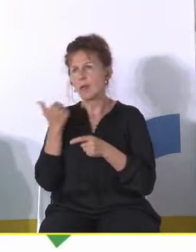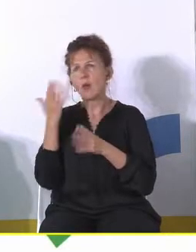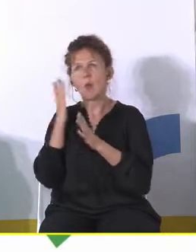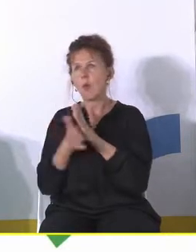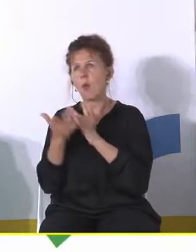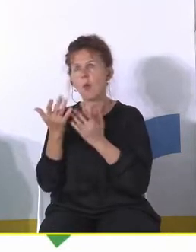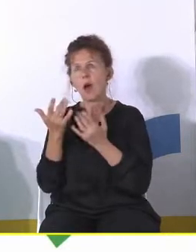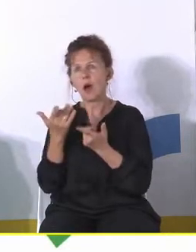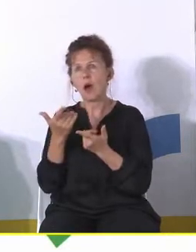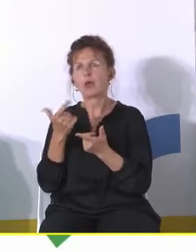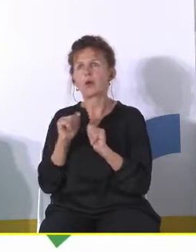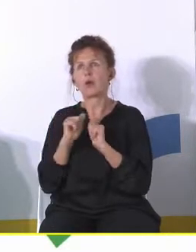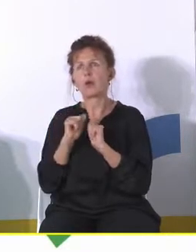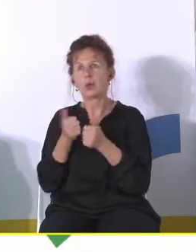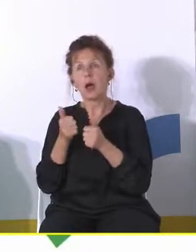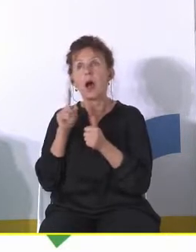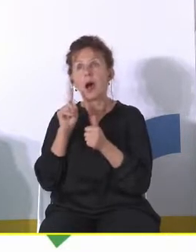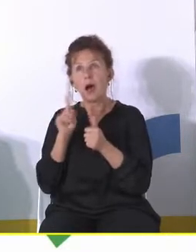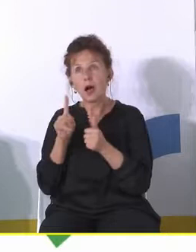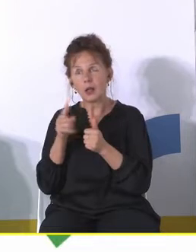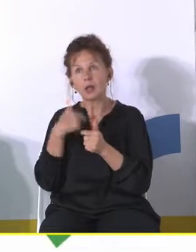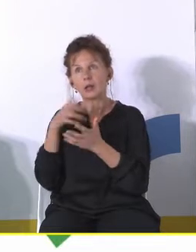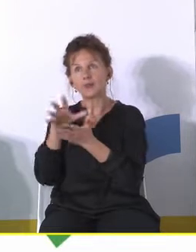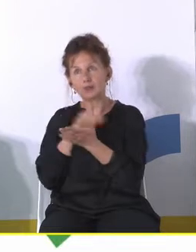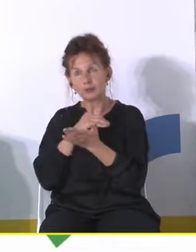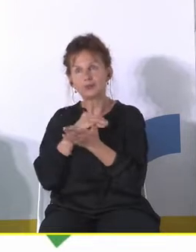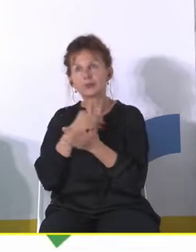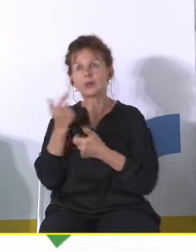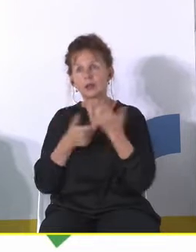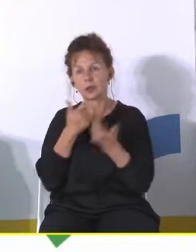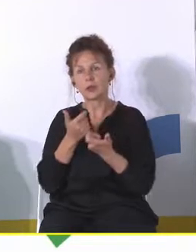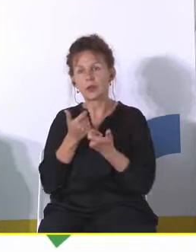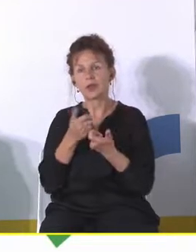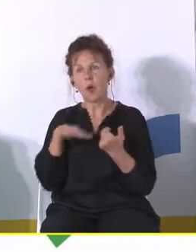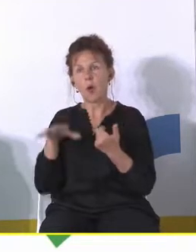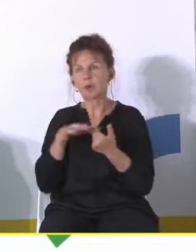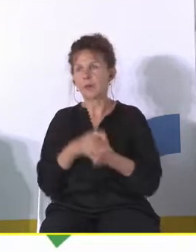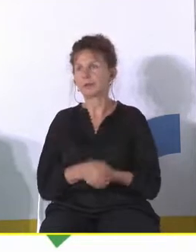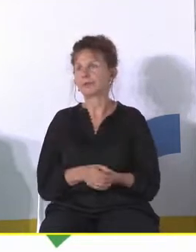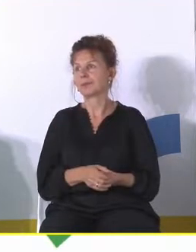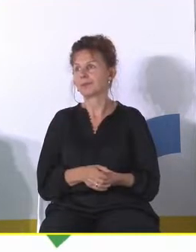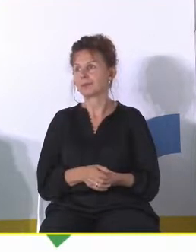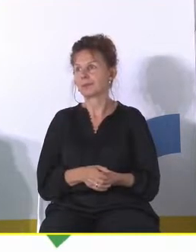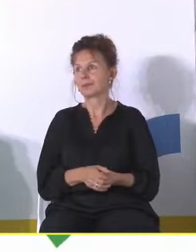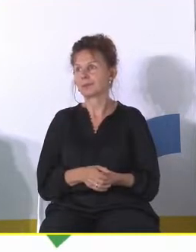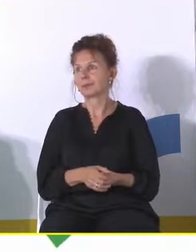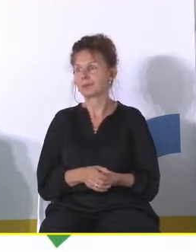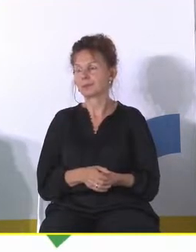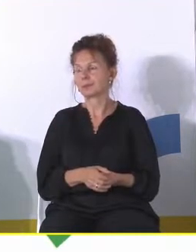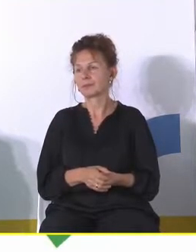poziomach. No ale w taki sposób zmapowałabym ten obszar. Dziękuję.